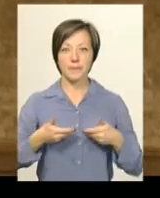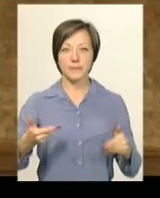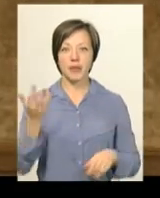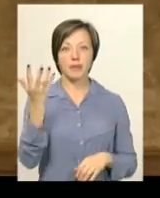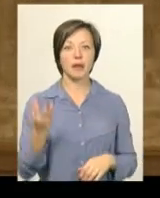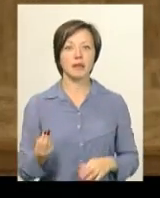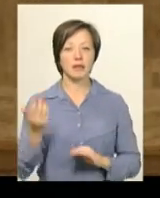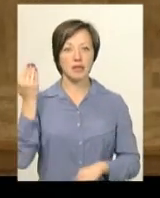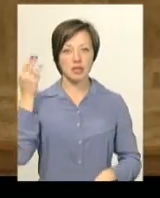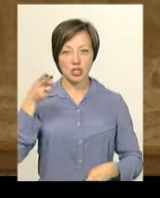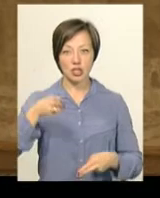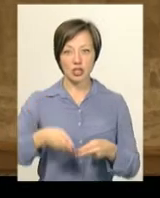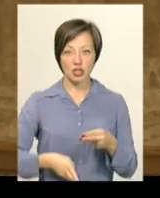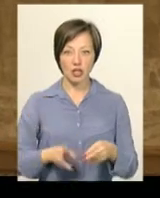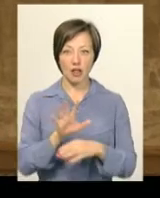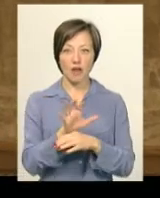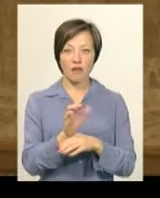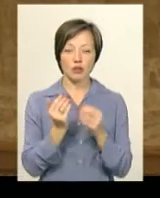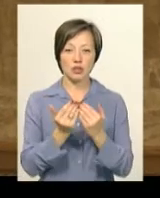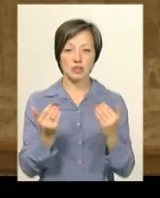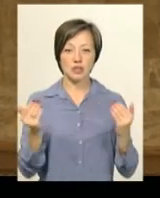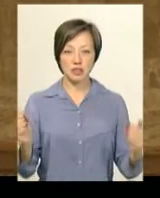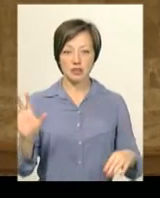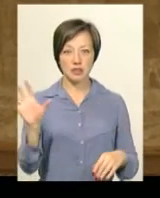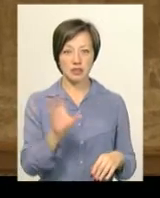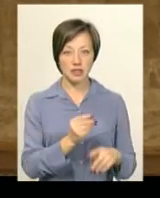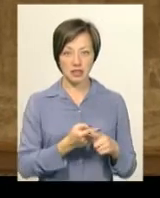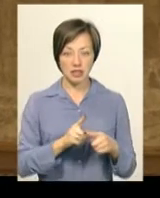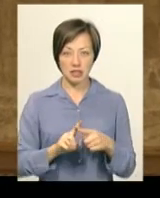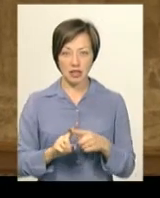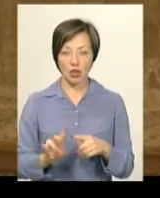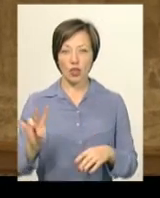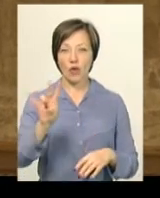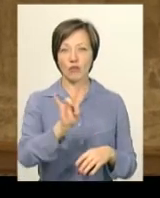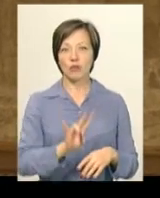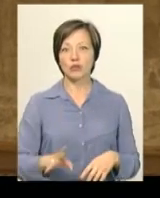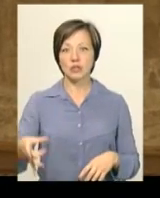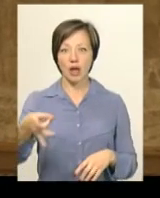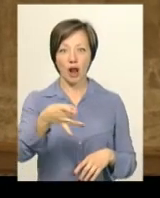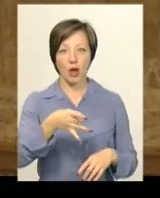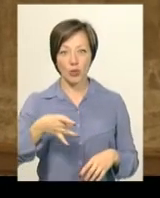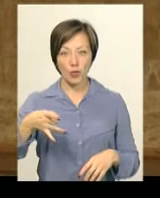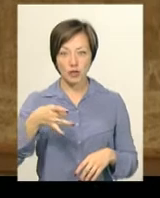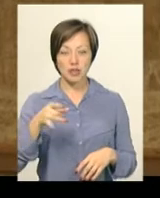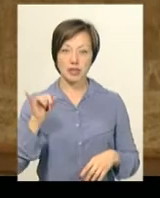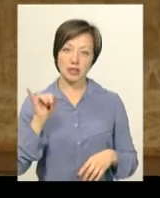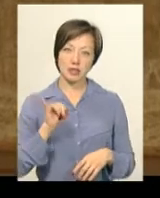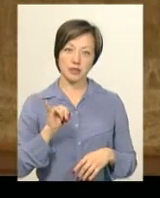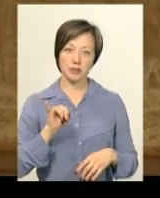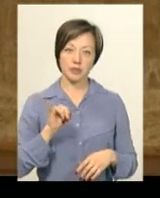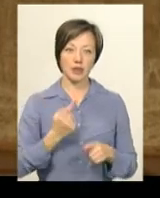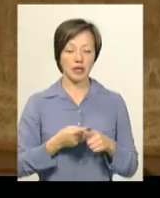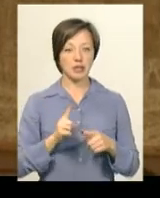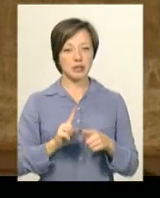назад закінчили фотосесію, ми відзняли цей строй, це Новолушицький район. І